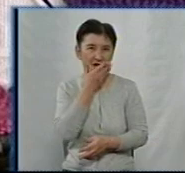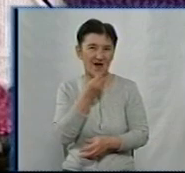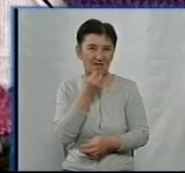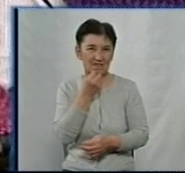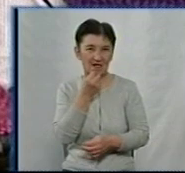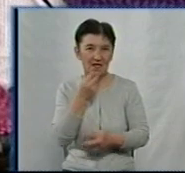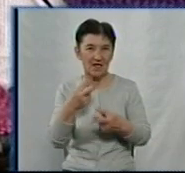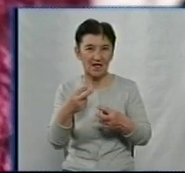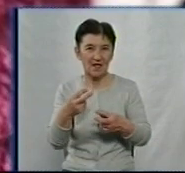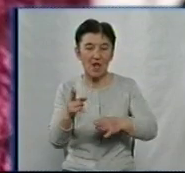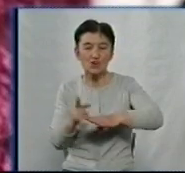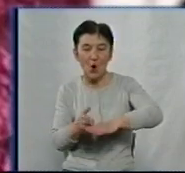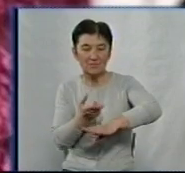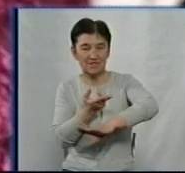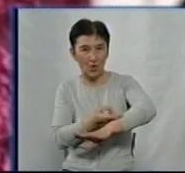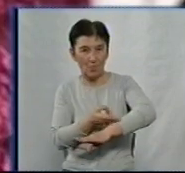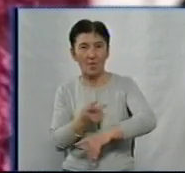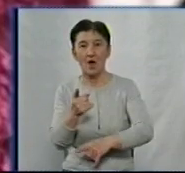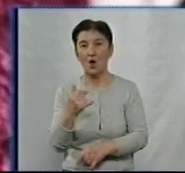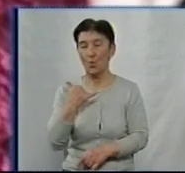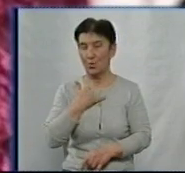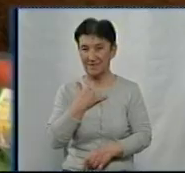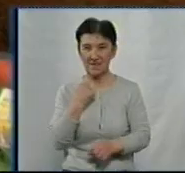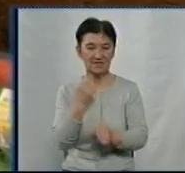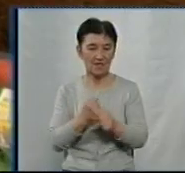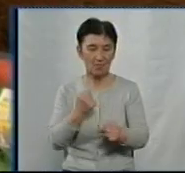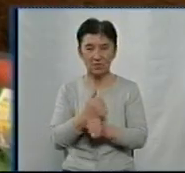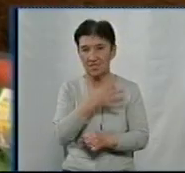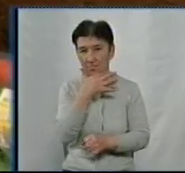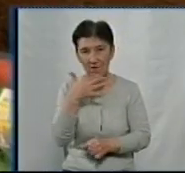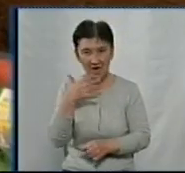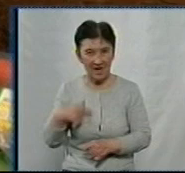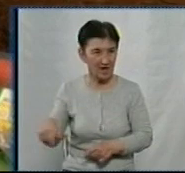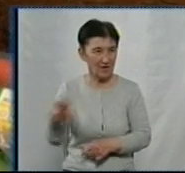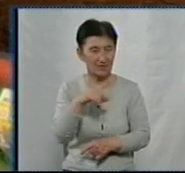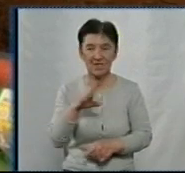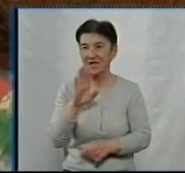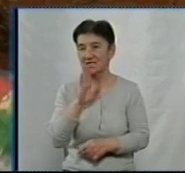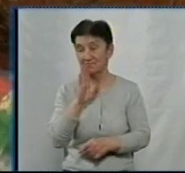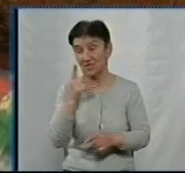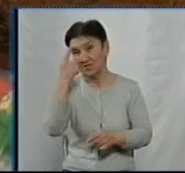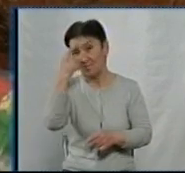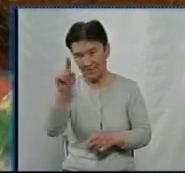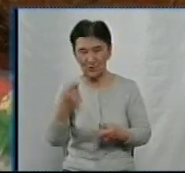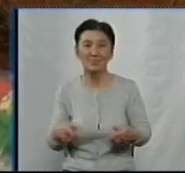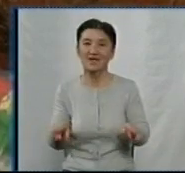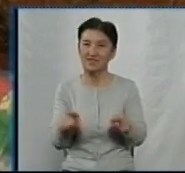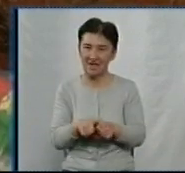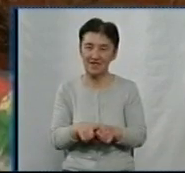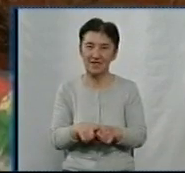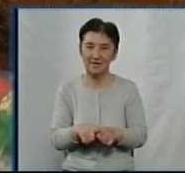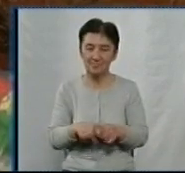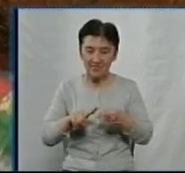на роботі була колективна думка, тому що у нас на роботі багато дівчат в'язали. Ну, придумали такі. В'язати навчилася у